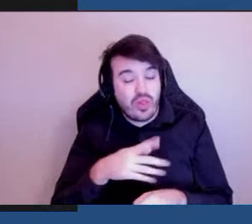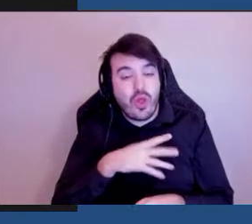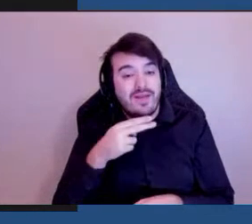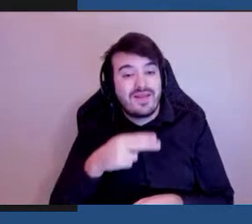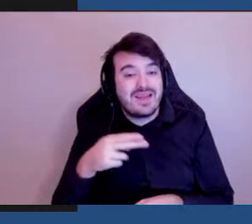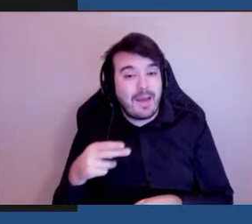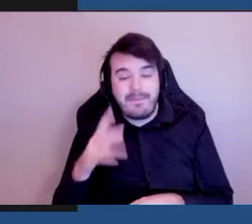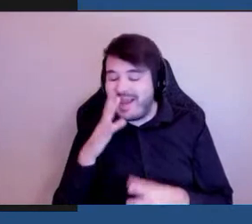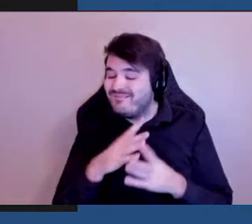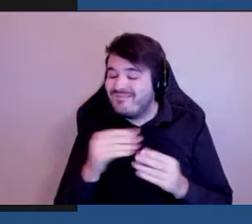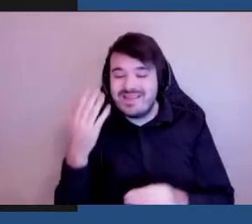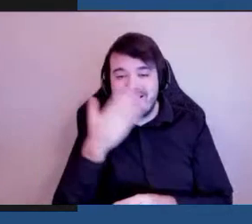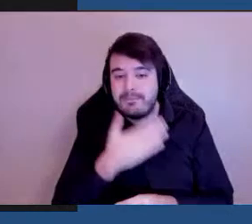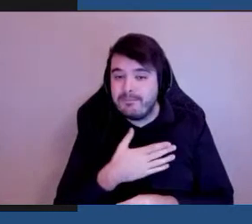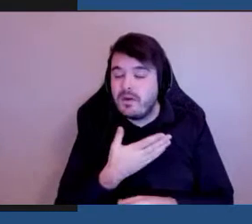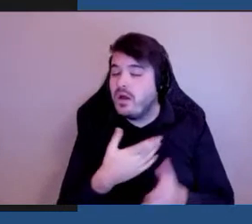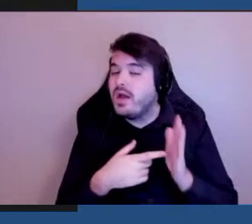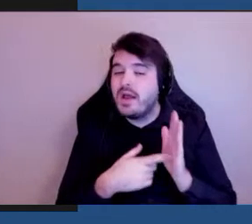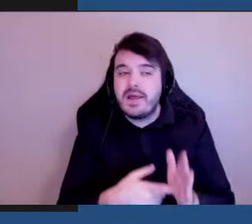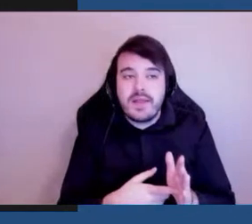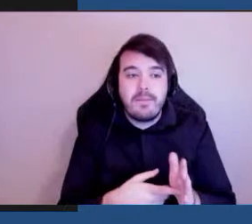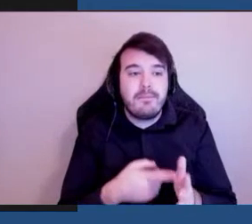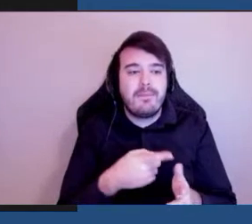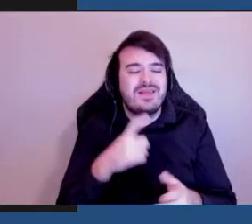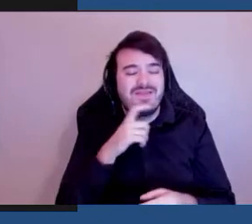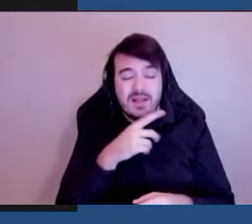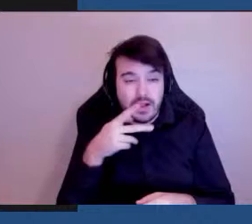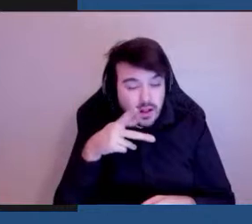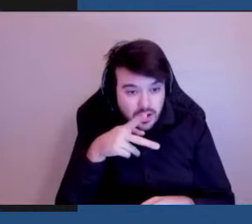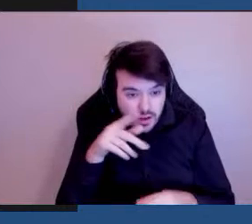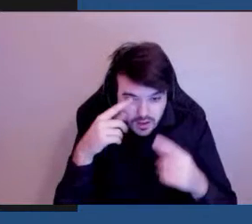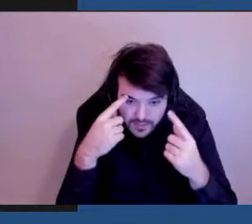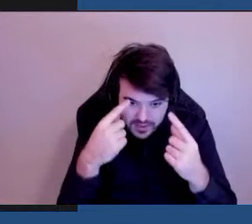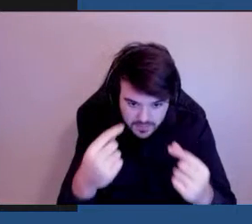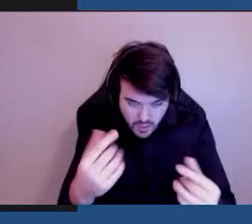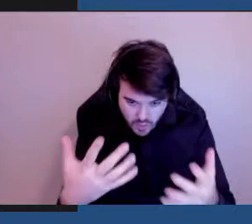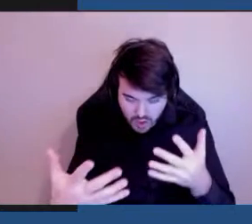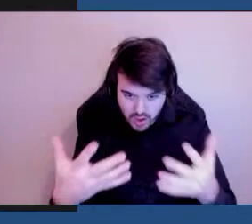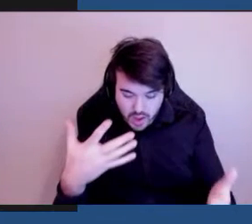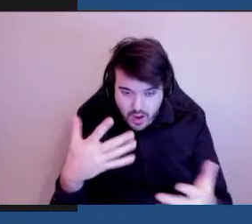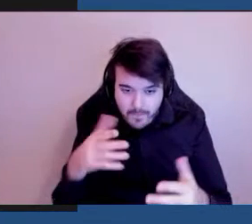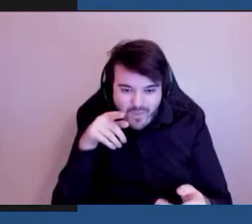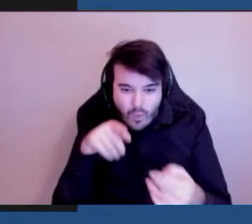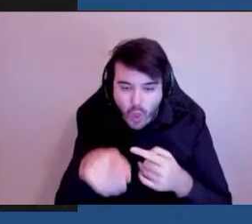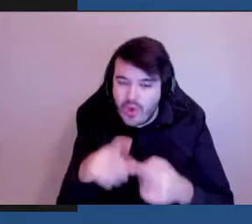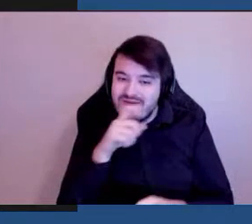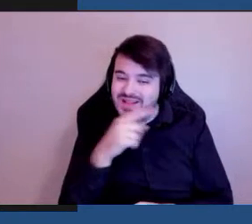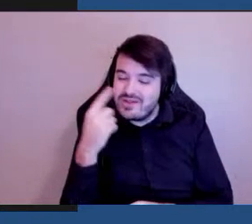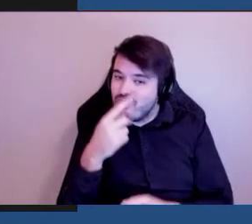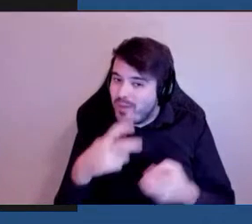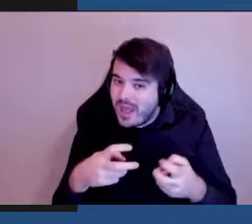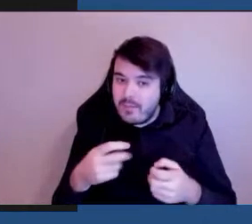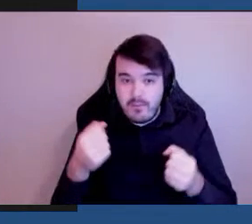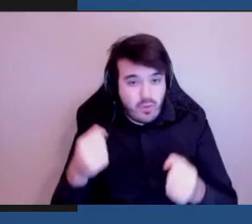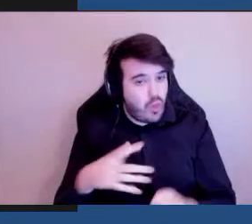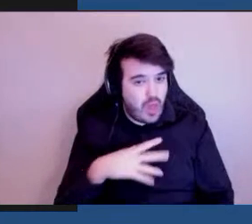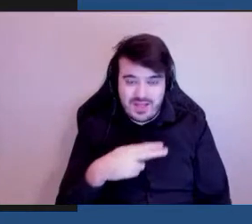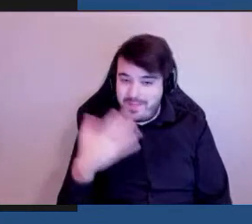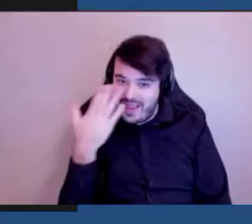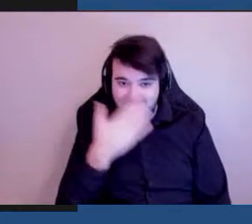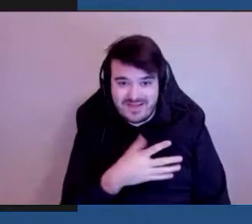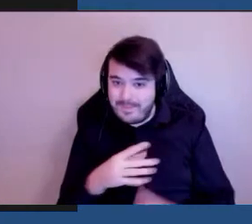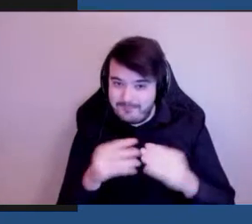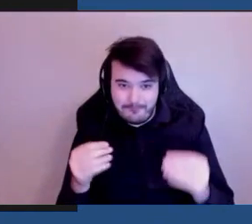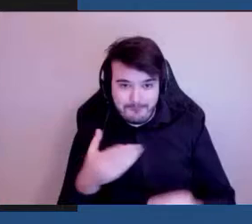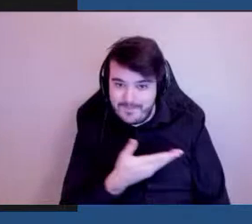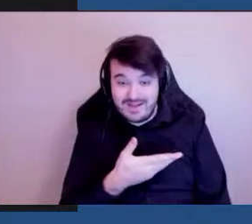invisible où ils ont un problème de perception de la profondeur. Donc, il y a des handicaps invisibles. C'est